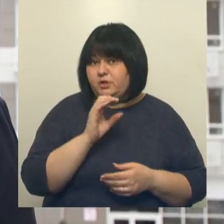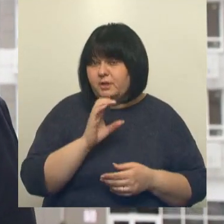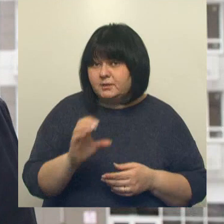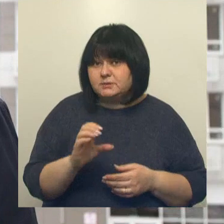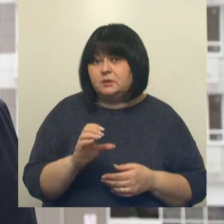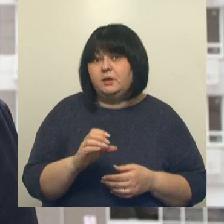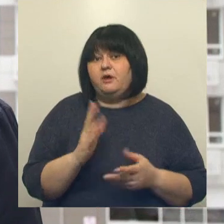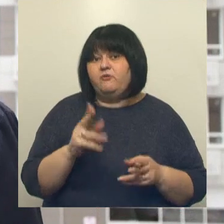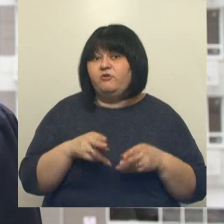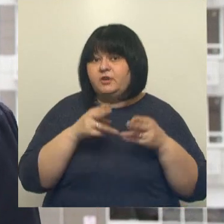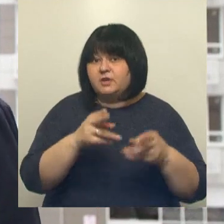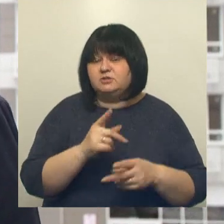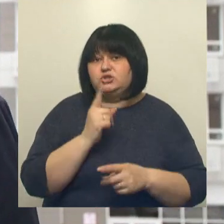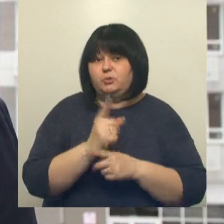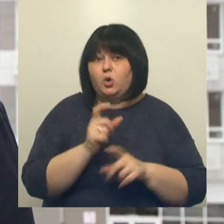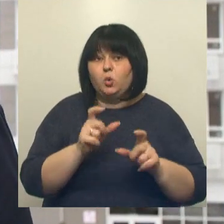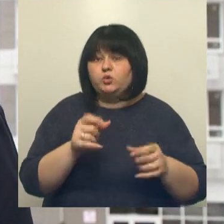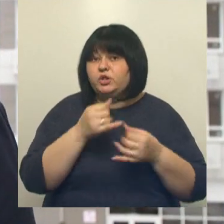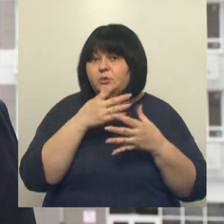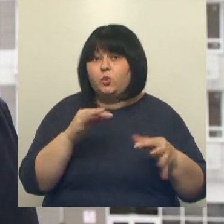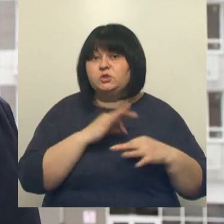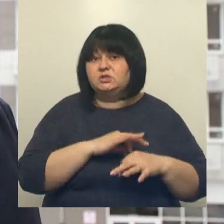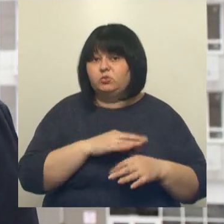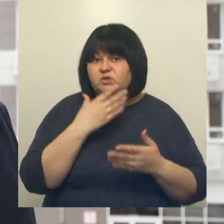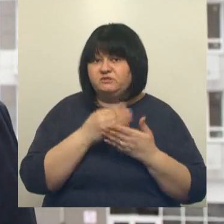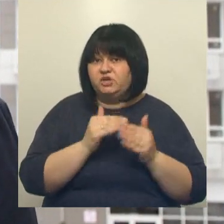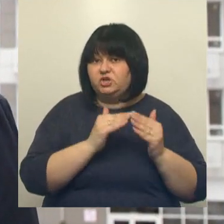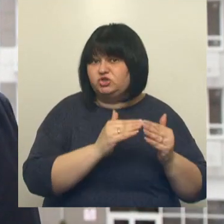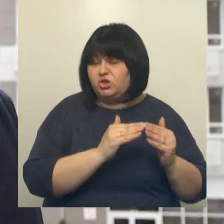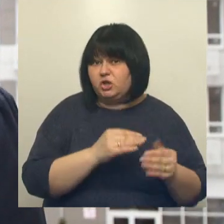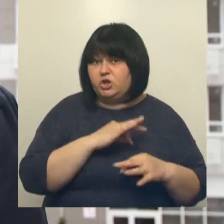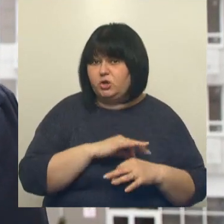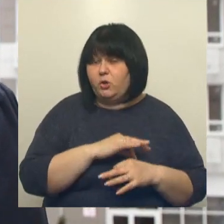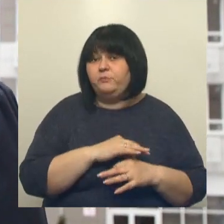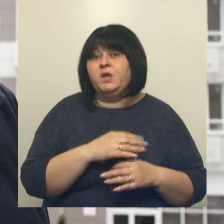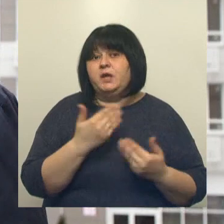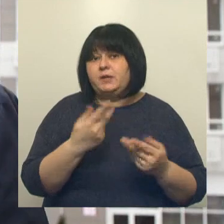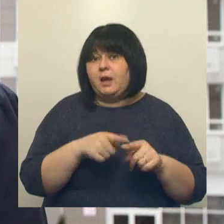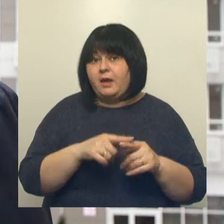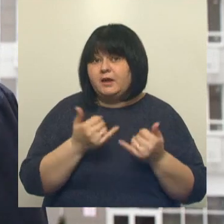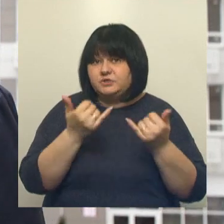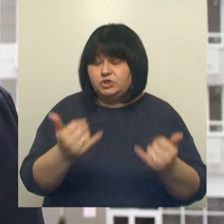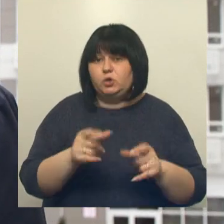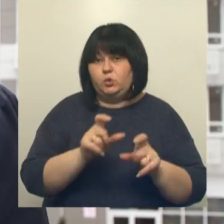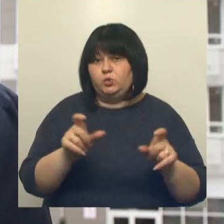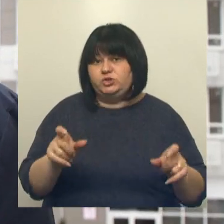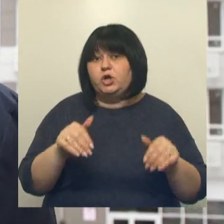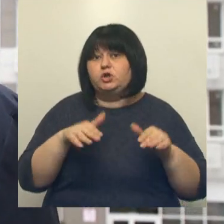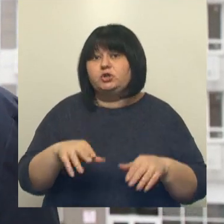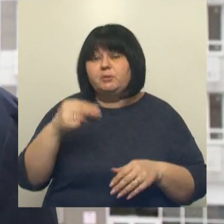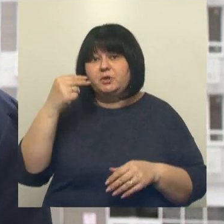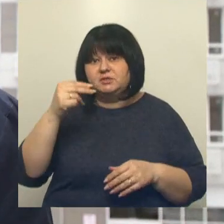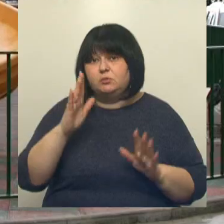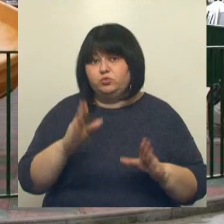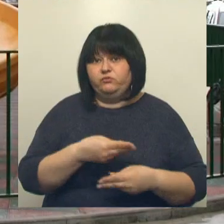въезд туда запрещен, люди не могут использовать свое жилье. Вот для этих жителей решение президента мы